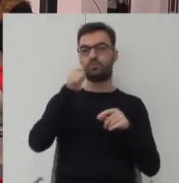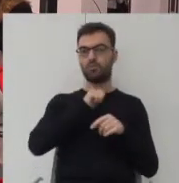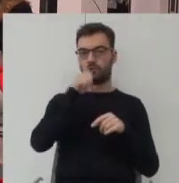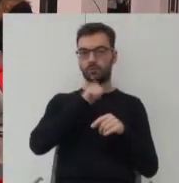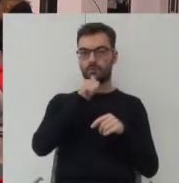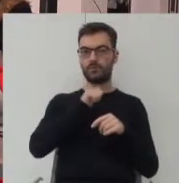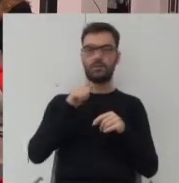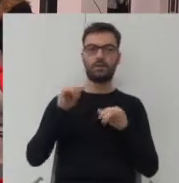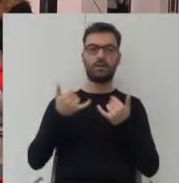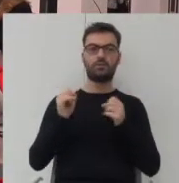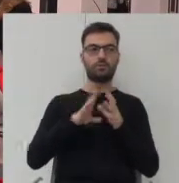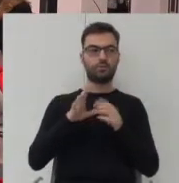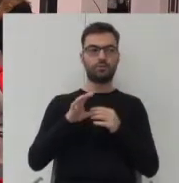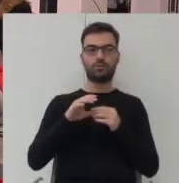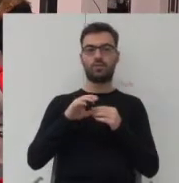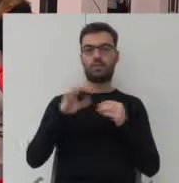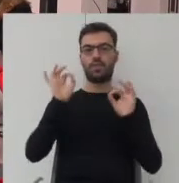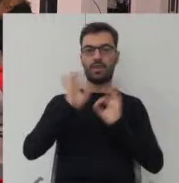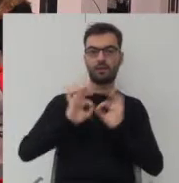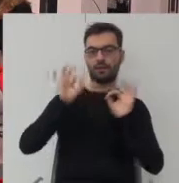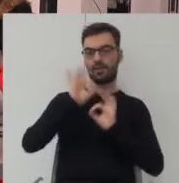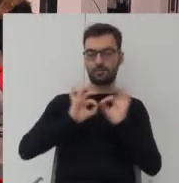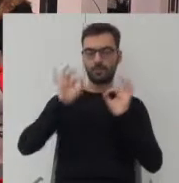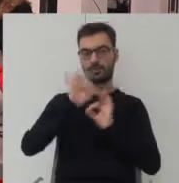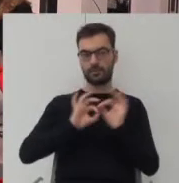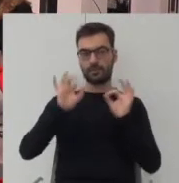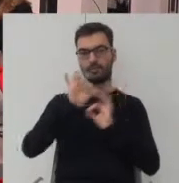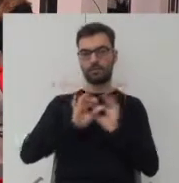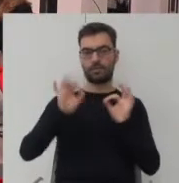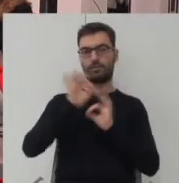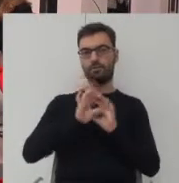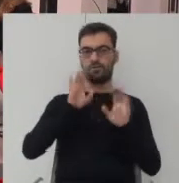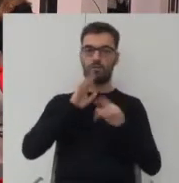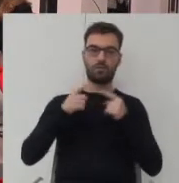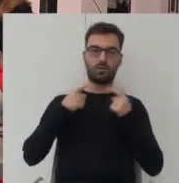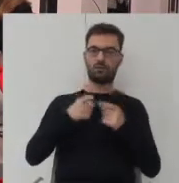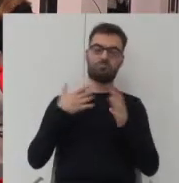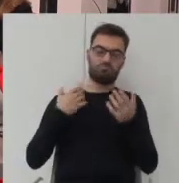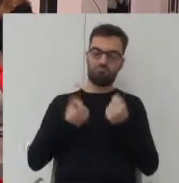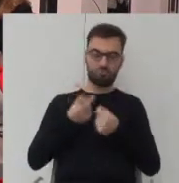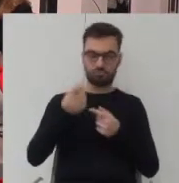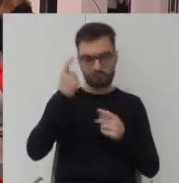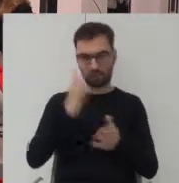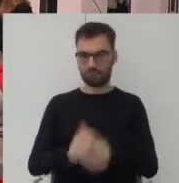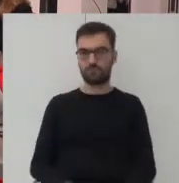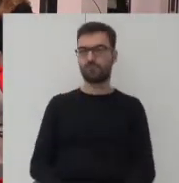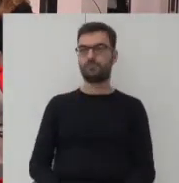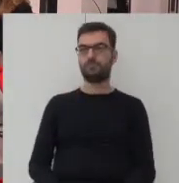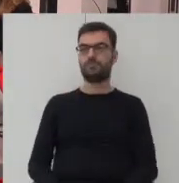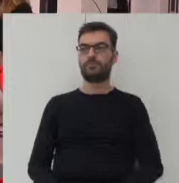w jakiś sposób naprawiać to również w tym kierunku. Taka tylko myśl, propozycja.